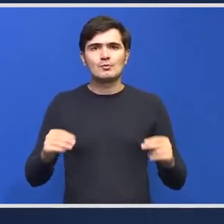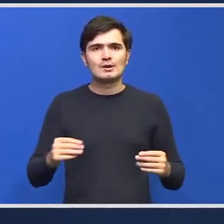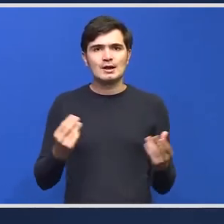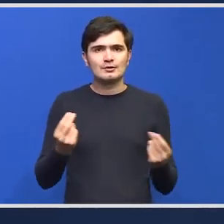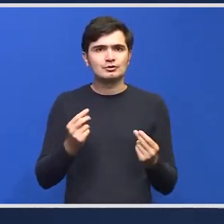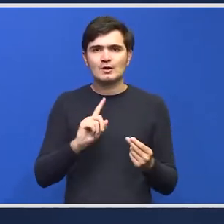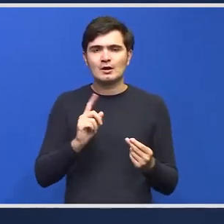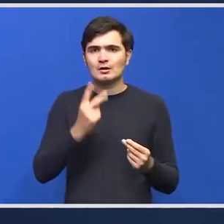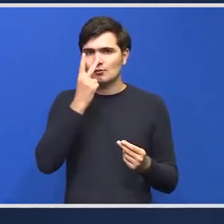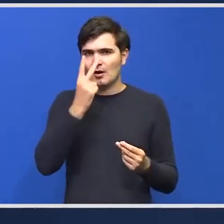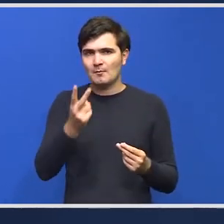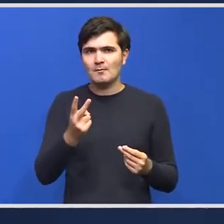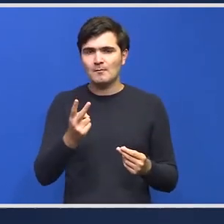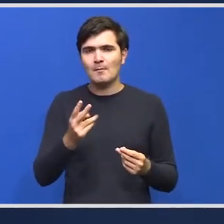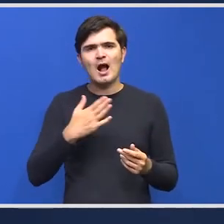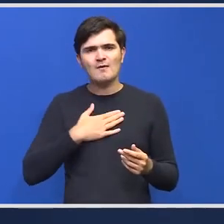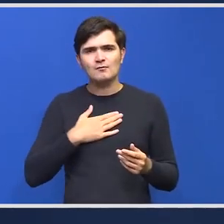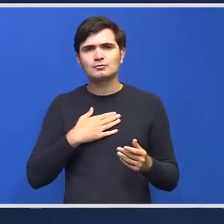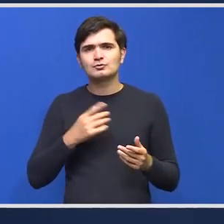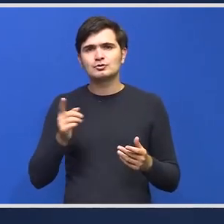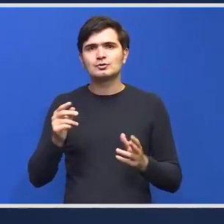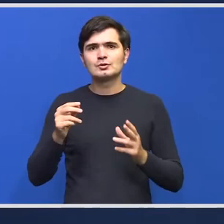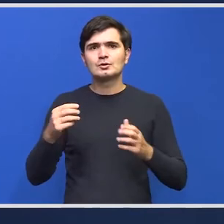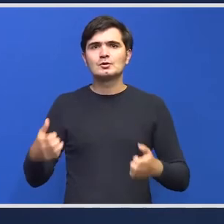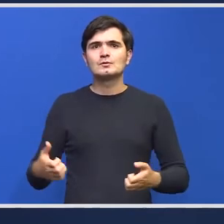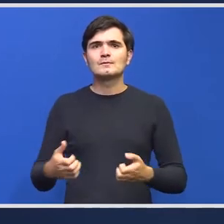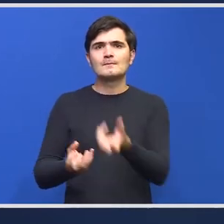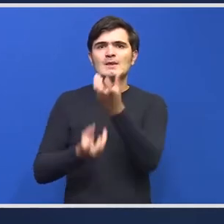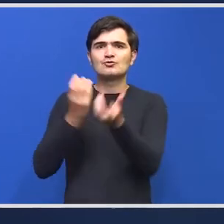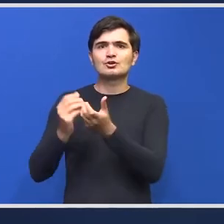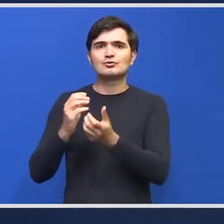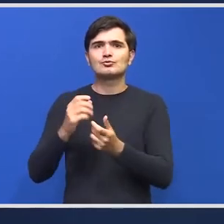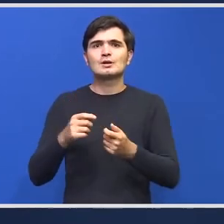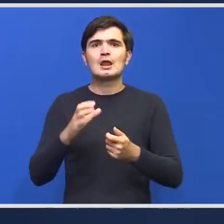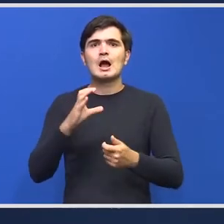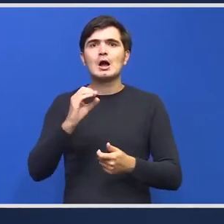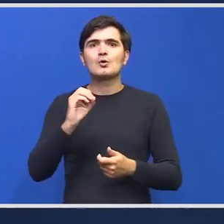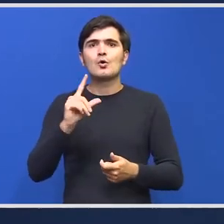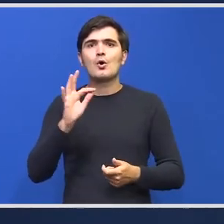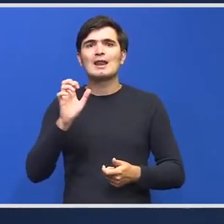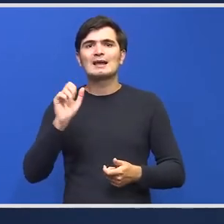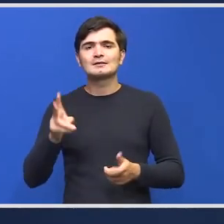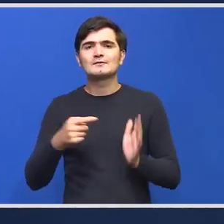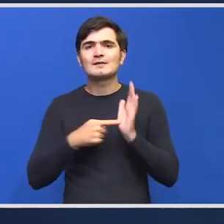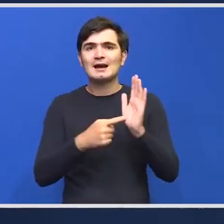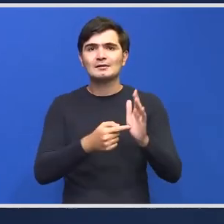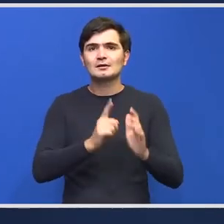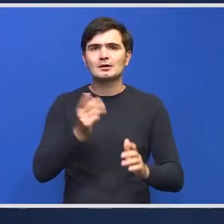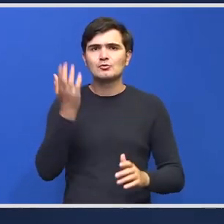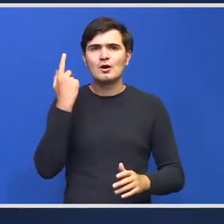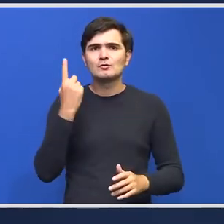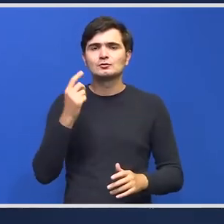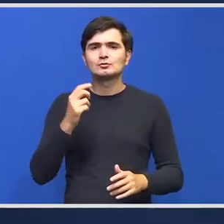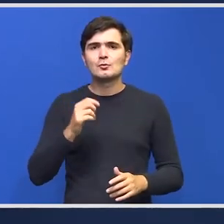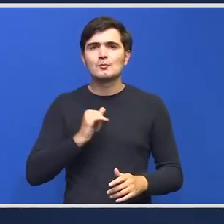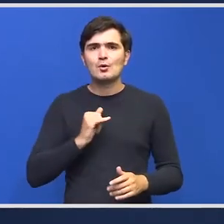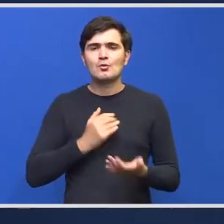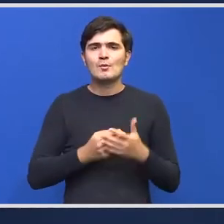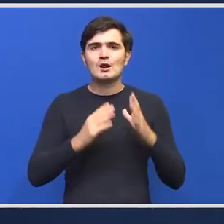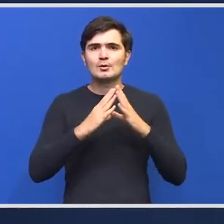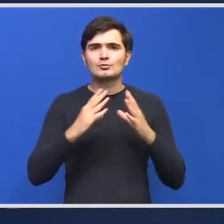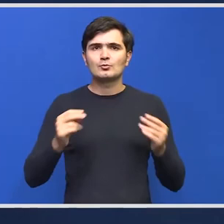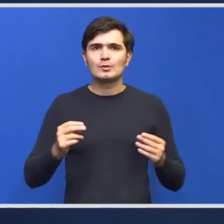arătat accidentul colectiv că nu a reprezentat o preocupare pentru țara noastră ceea ce înseamnă